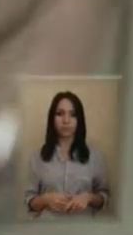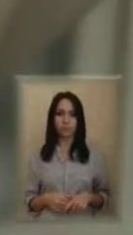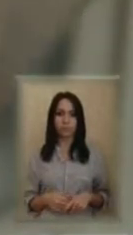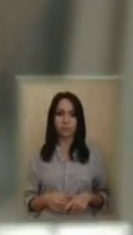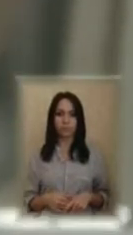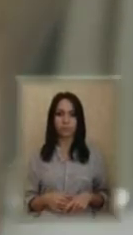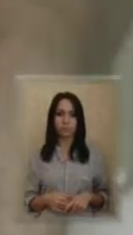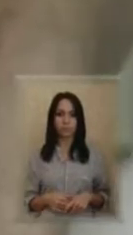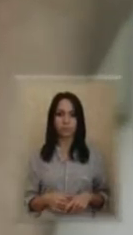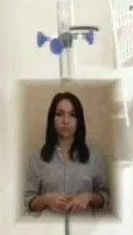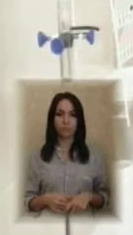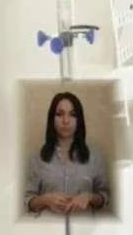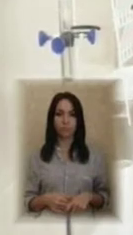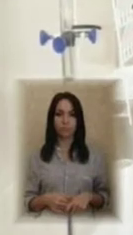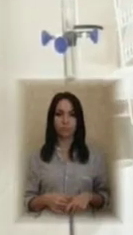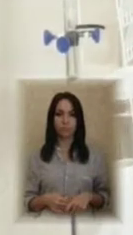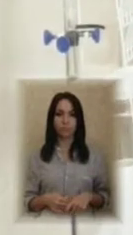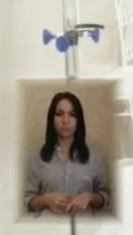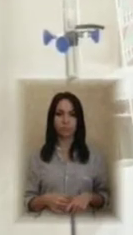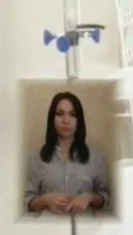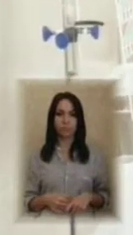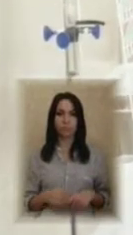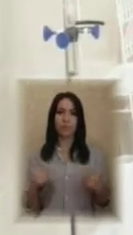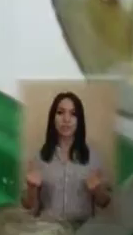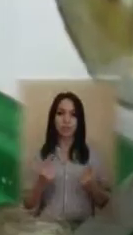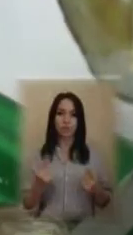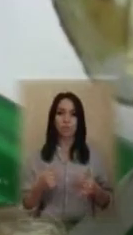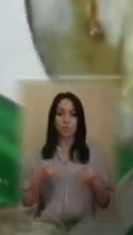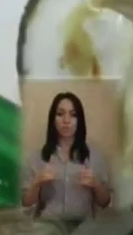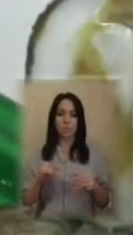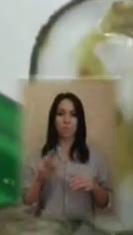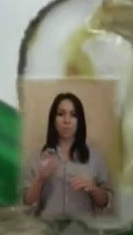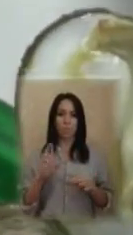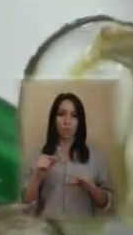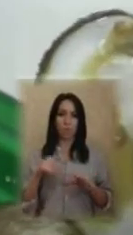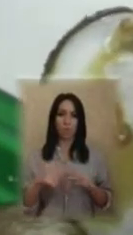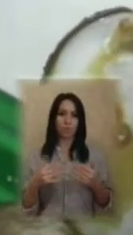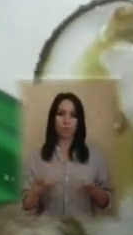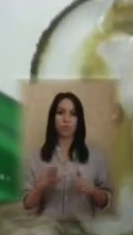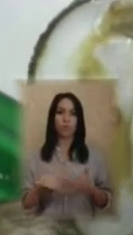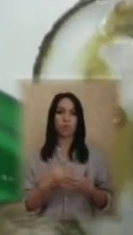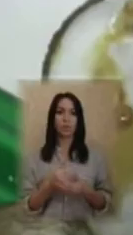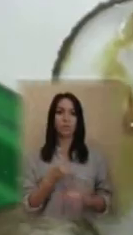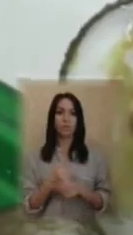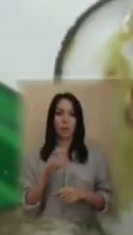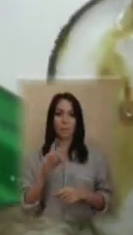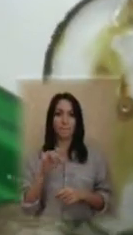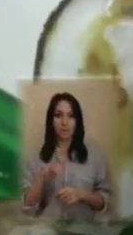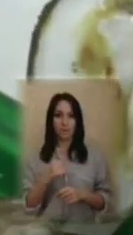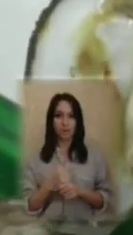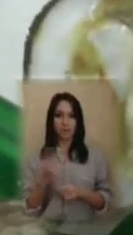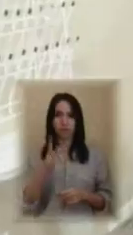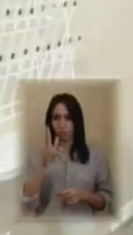Закриваємо звичайною меблевою пробкою. Все. Для утворення перлин потрібно три місяці, розказав